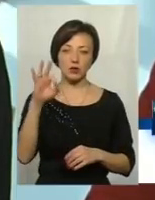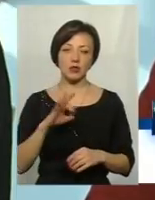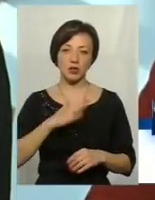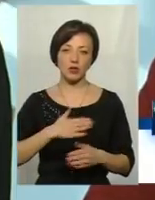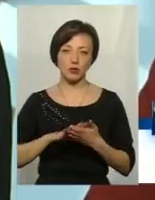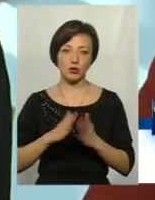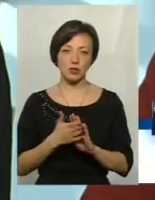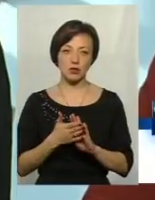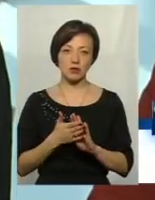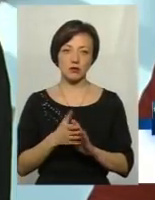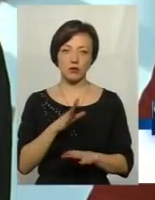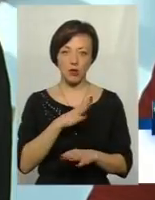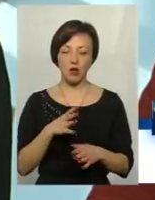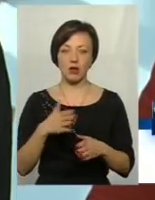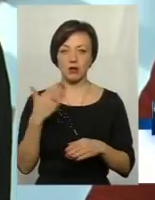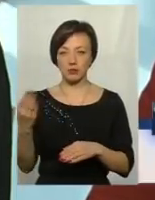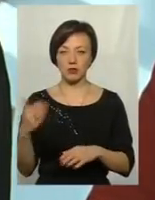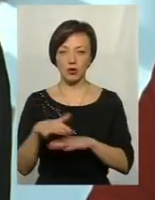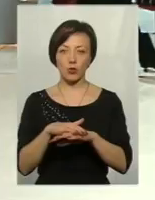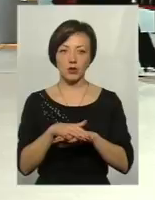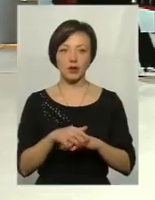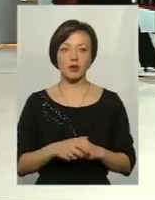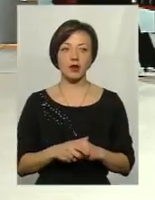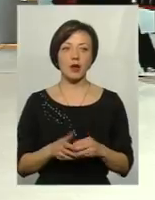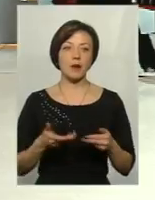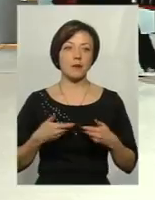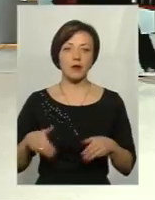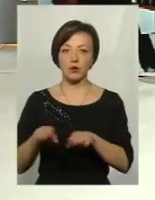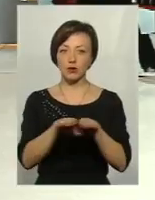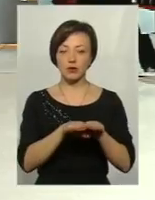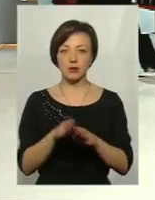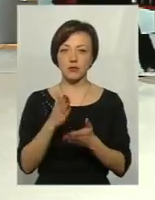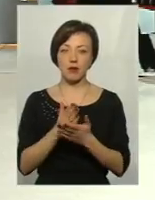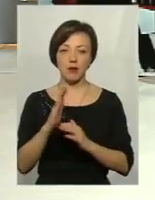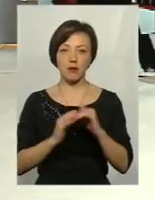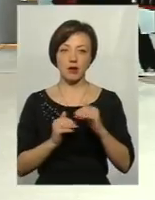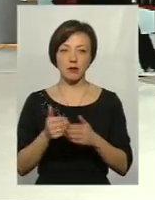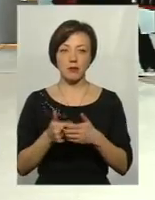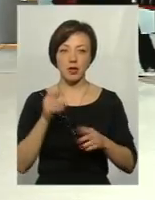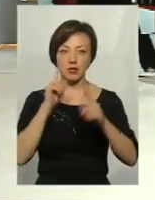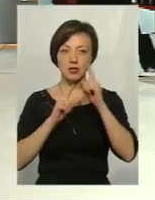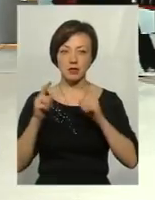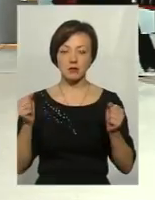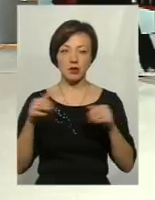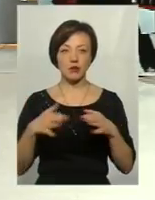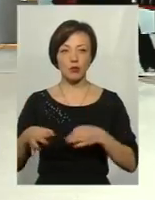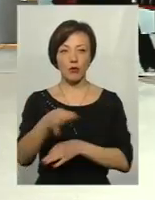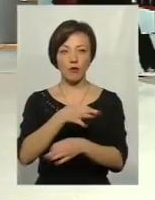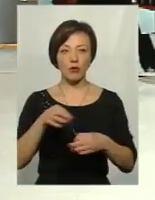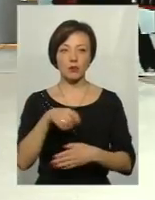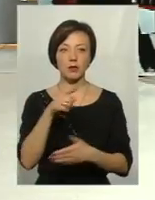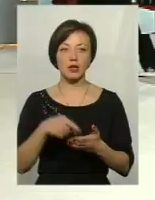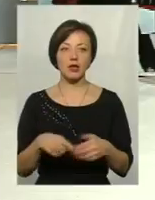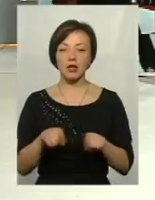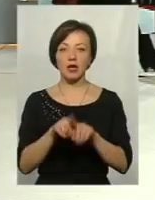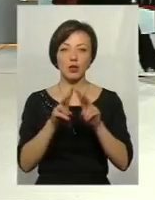позиція була на Позиція нашої фракції теж одностайна. Ми маємо таку практику перед сесіями збиратися, обговорювати питання. Так